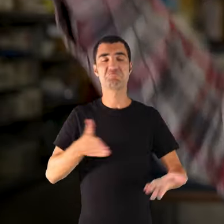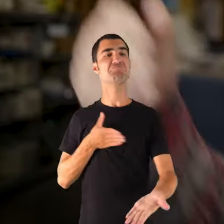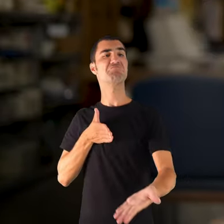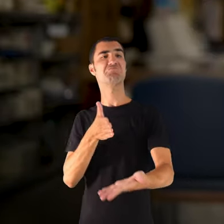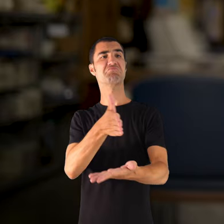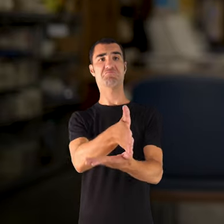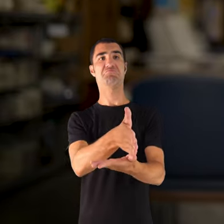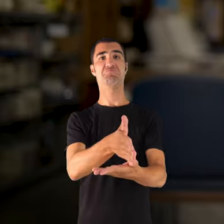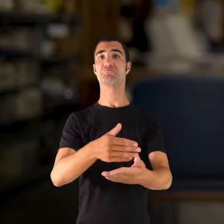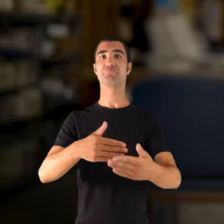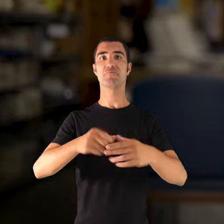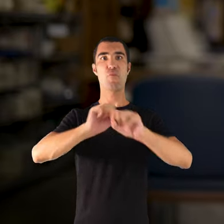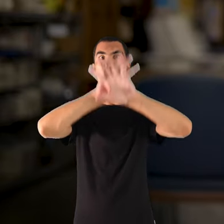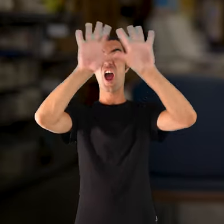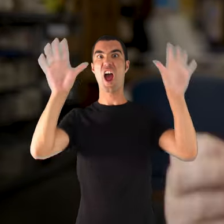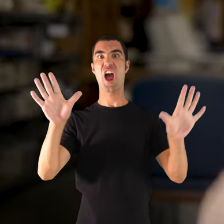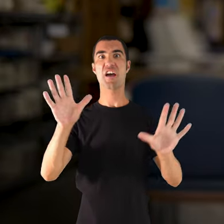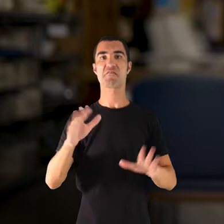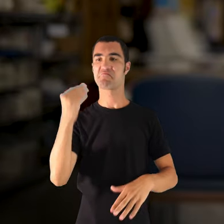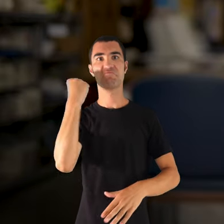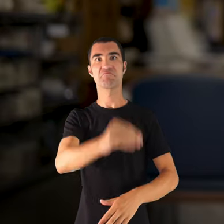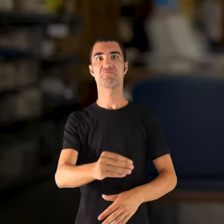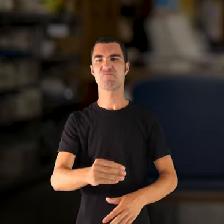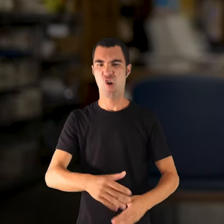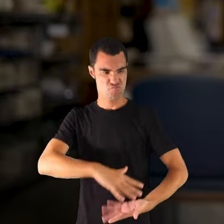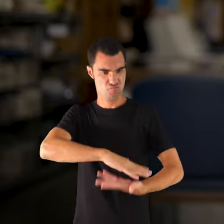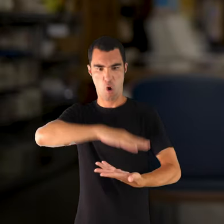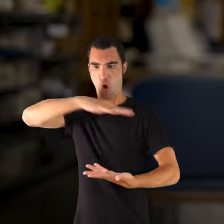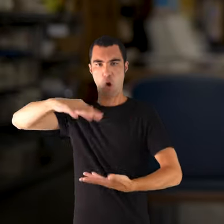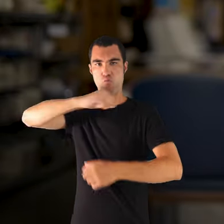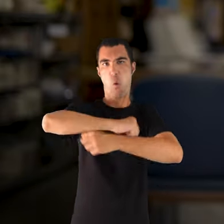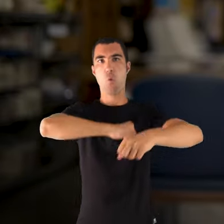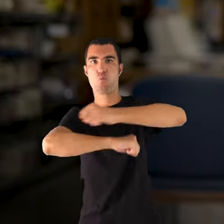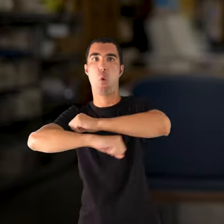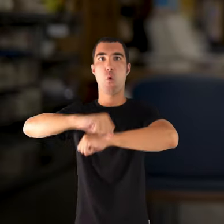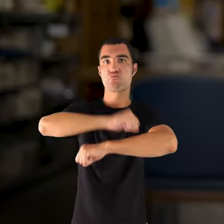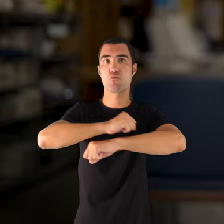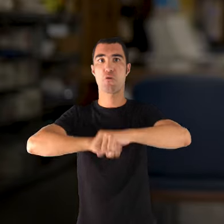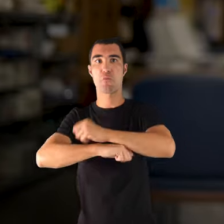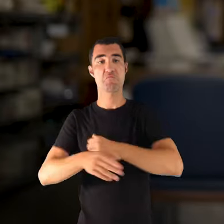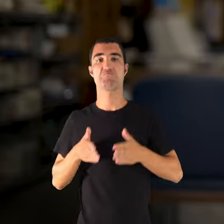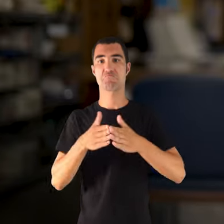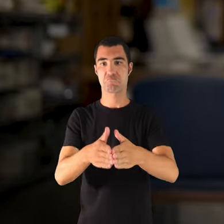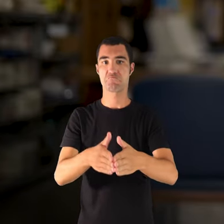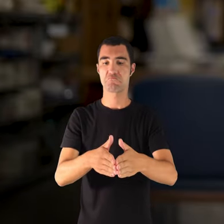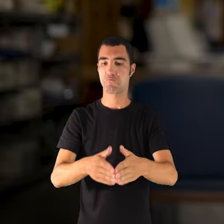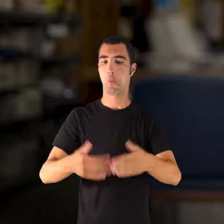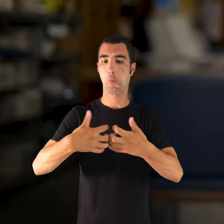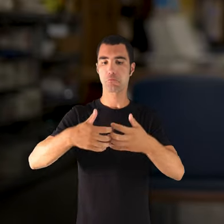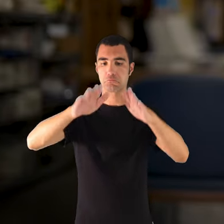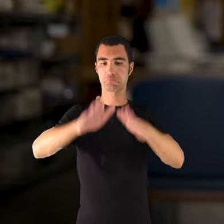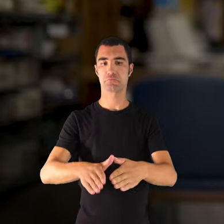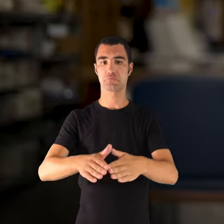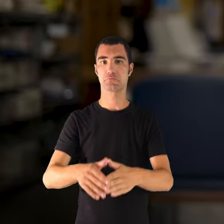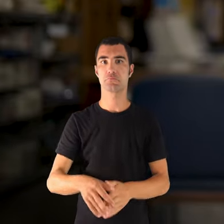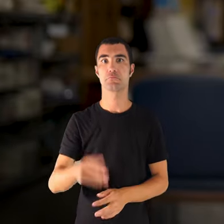entràvem allà amb el bonemà de carregats i paràvem el motor aquí darrere i hi havia dos,